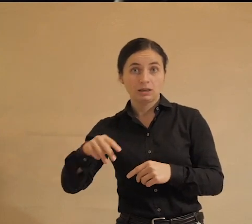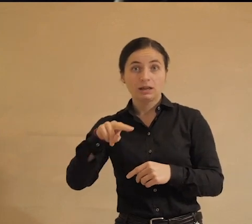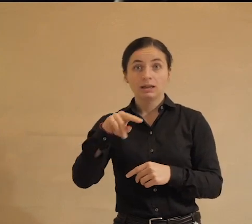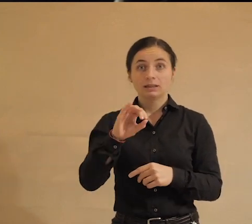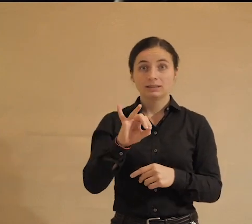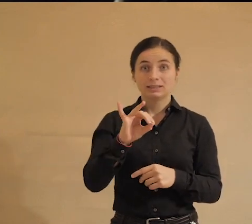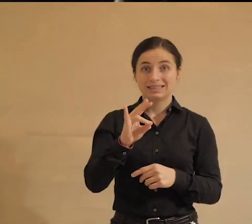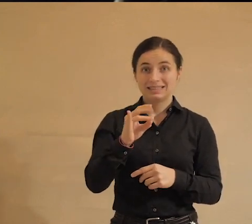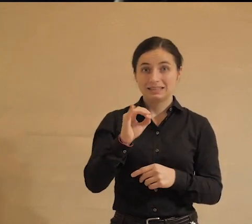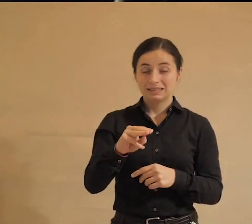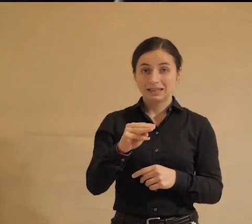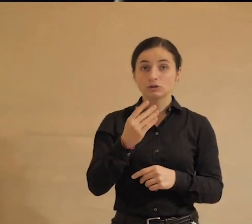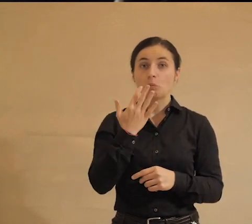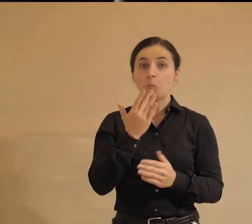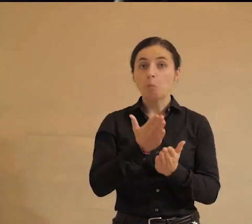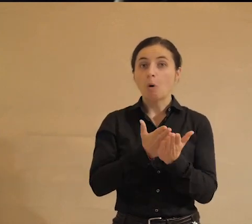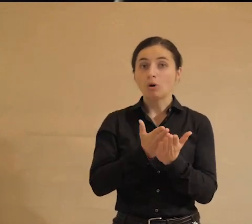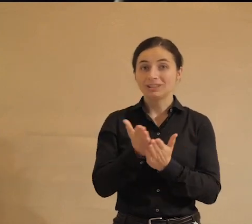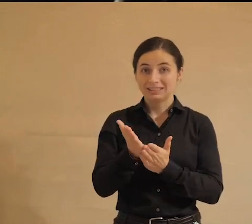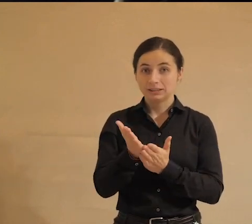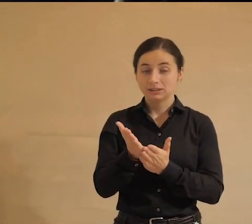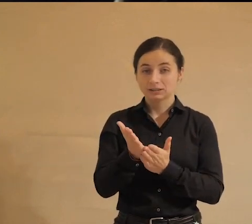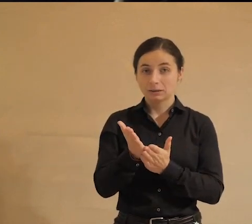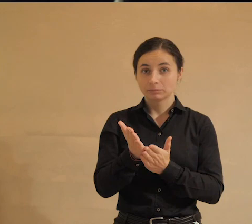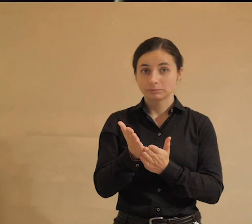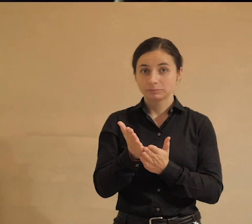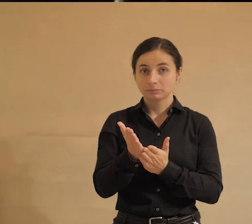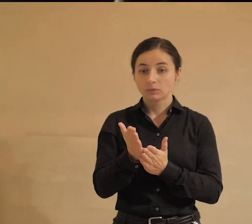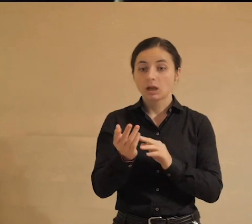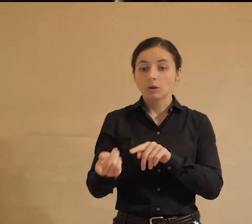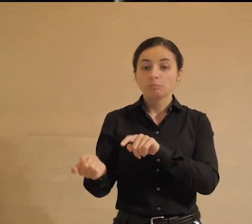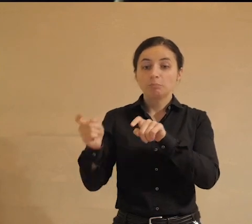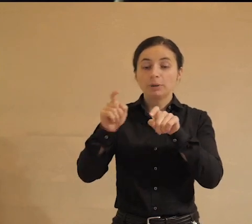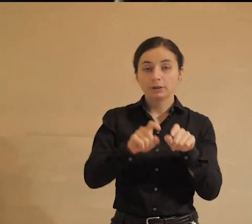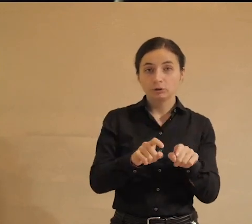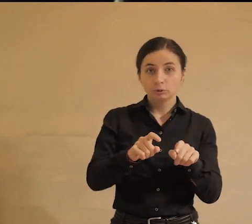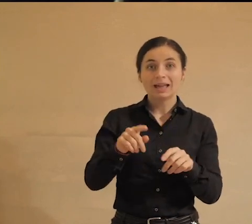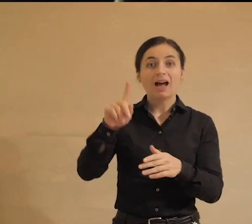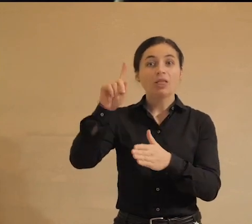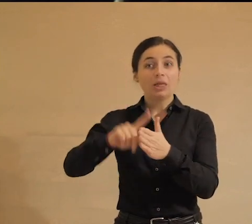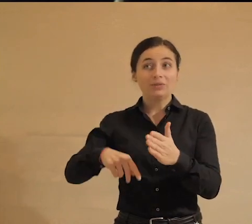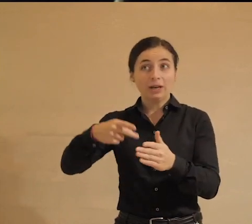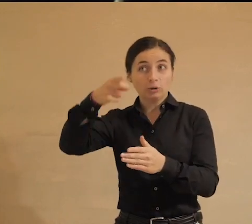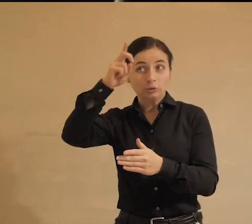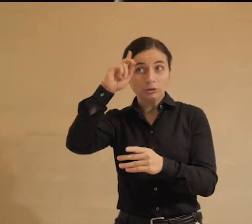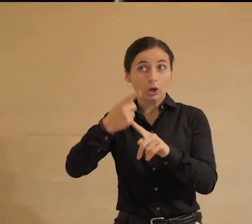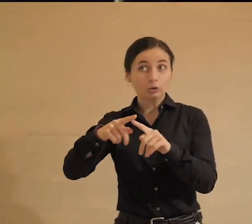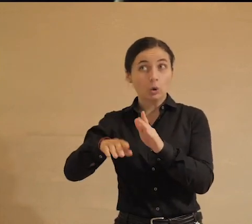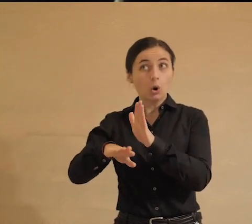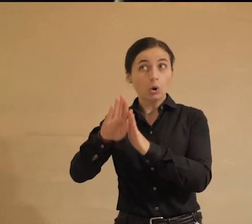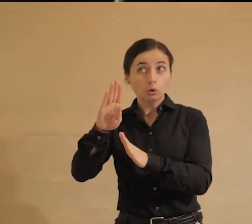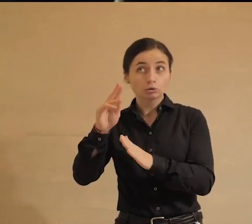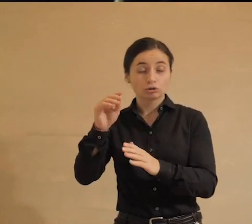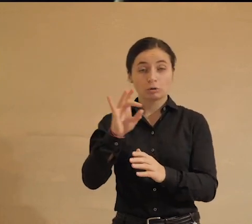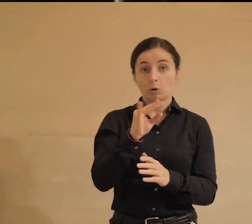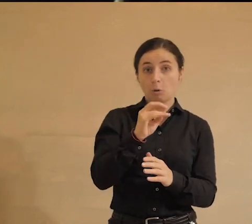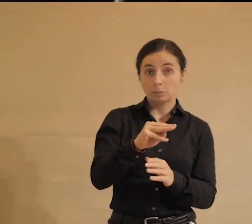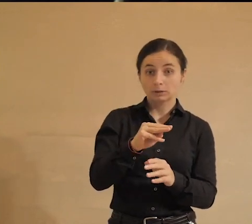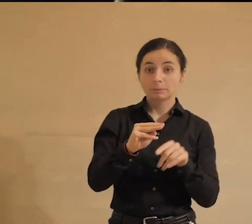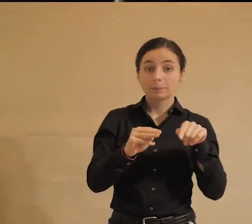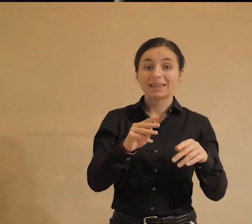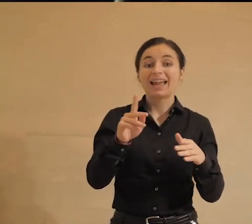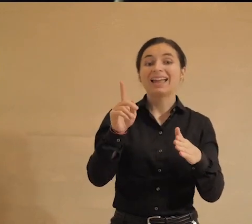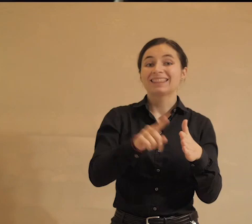диссидентами и в политическом смысле этого термина? То есть, перейдут ли они от доверия государству, которое лучше, чем робот, к